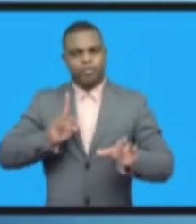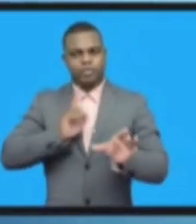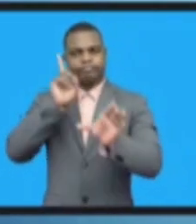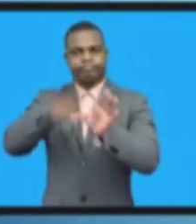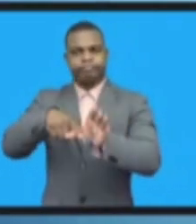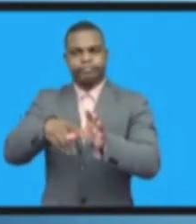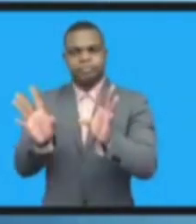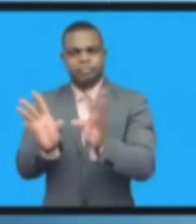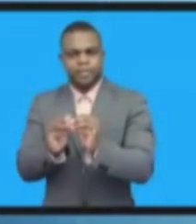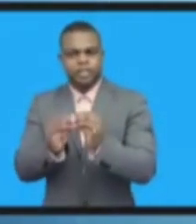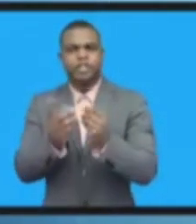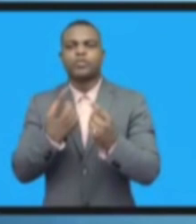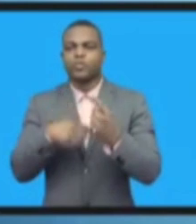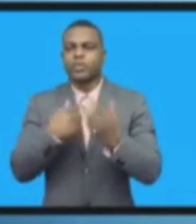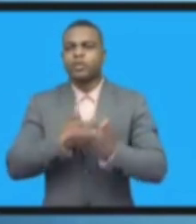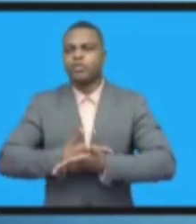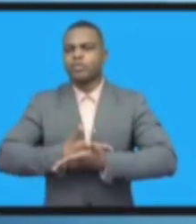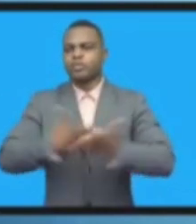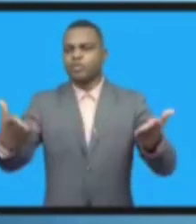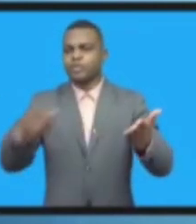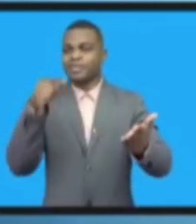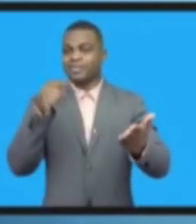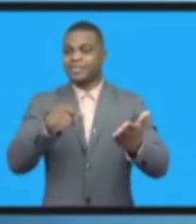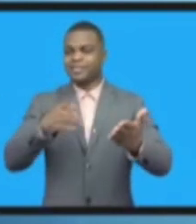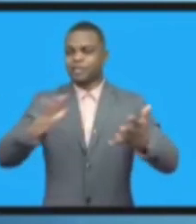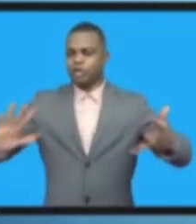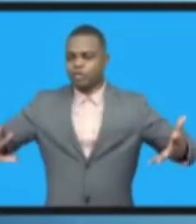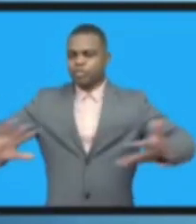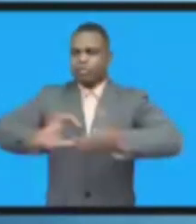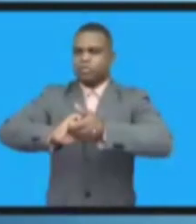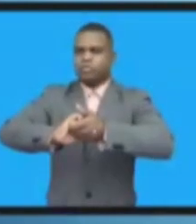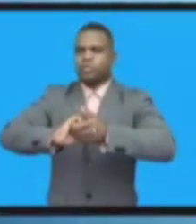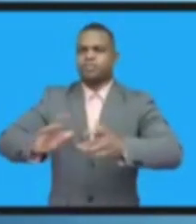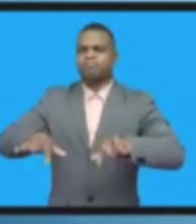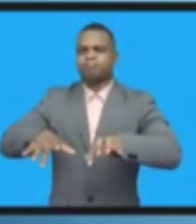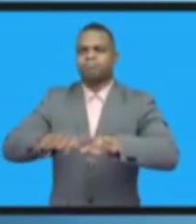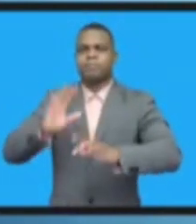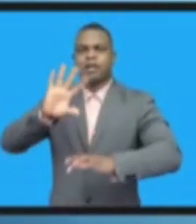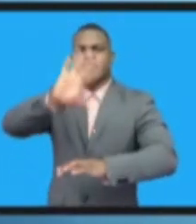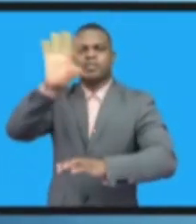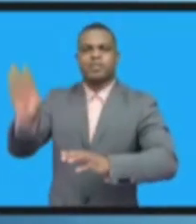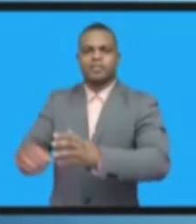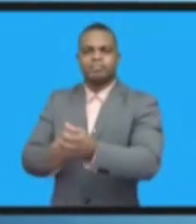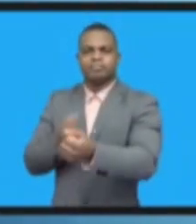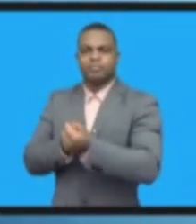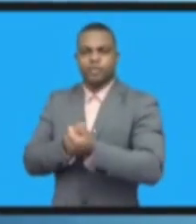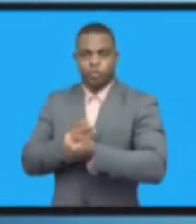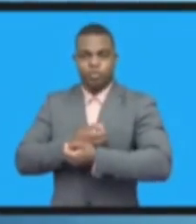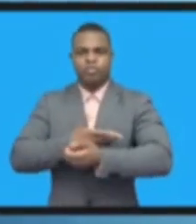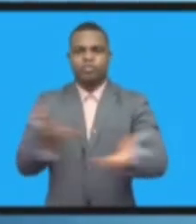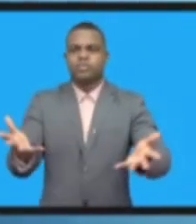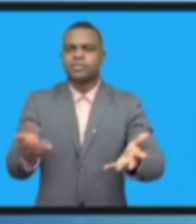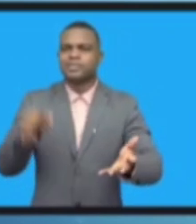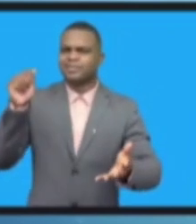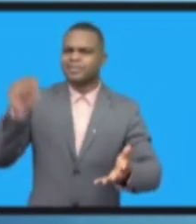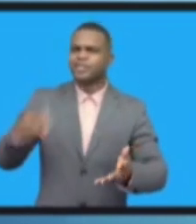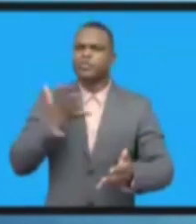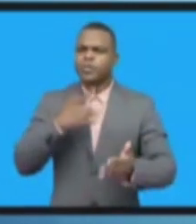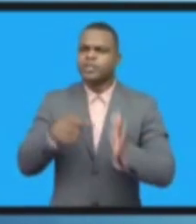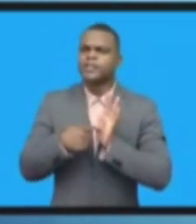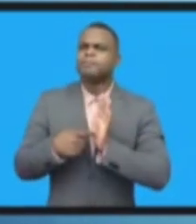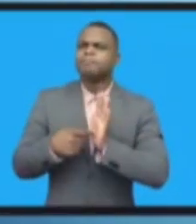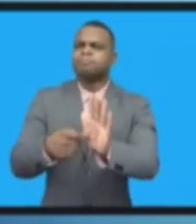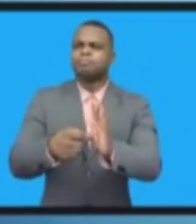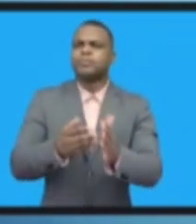вот мы призываем коалицию цифровой Африки, где мы покажем новые методы использования, поддержки